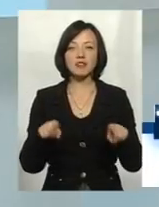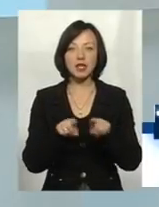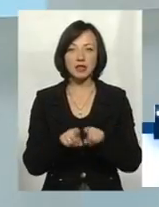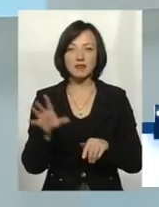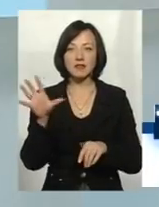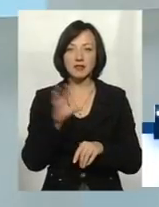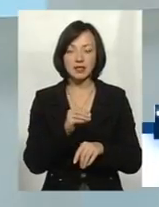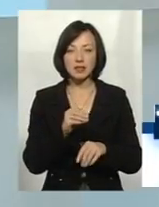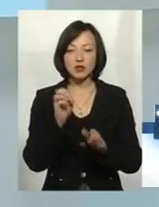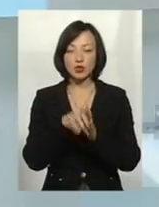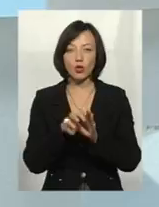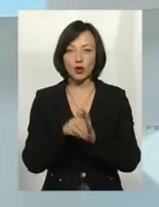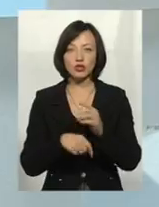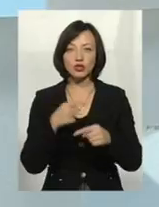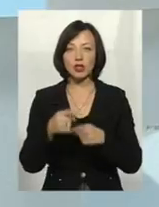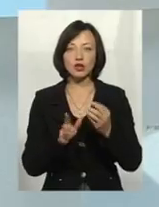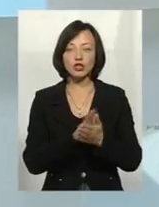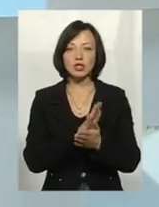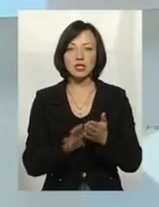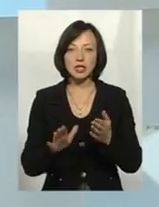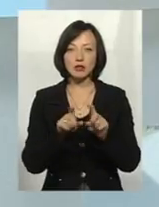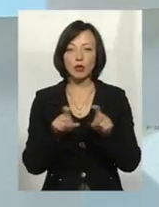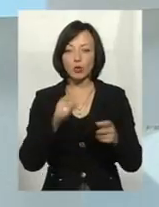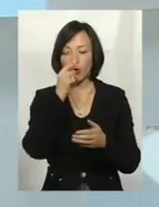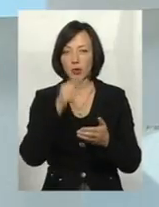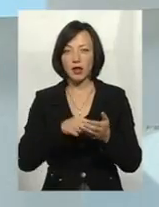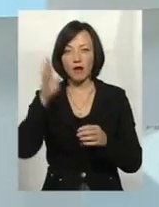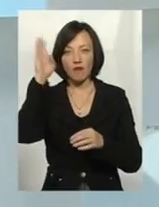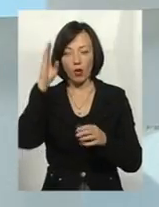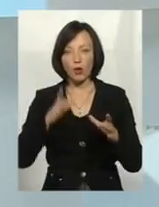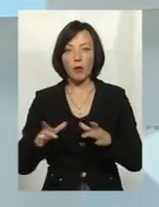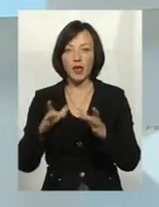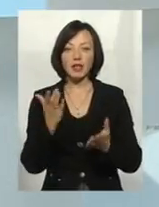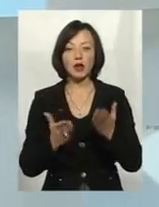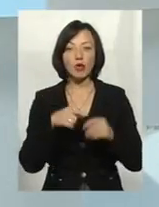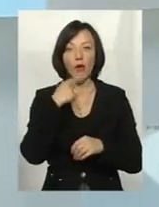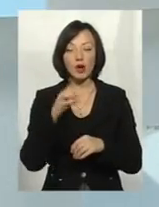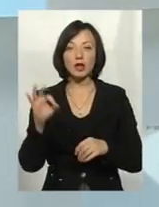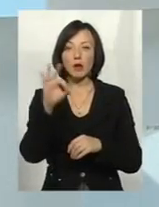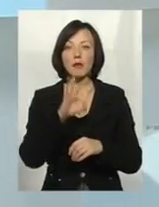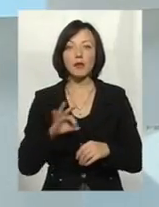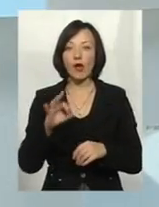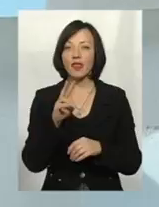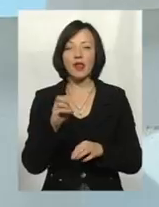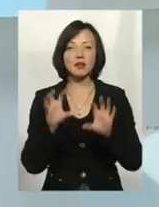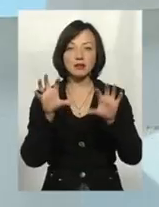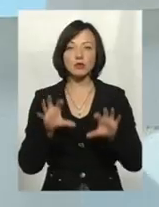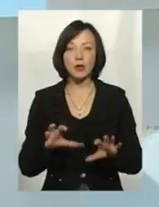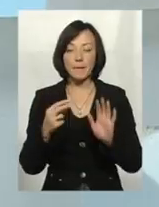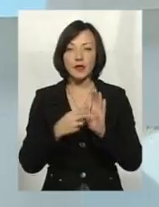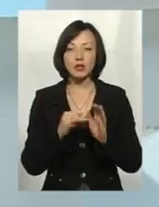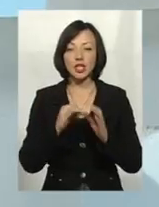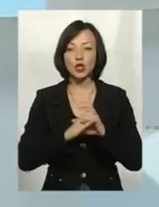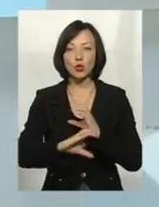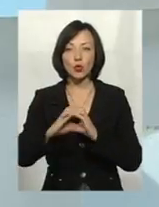таки всі каналізаційні стоки через очистні споруди попадали виключно у водні об'єкти. Якщо говорити про несанкціоновне підключення і